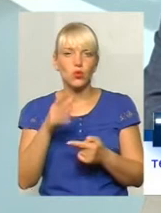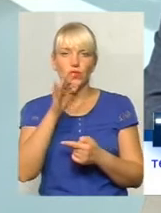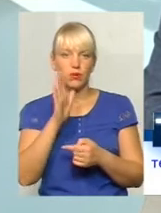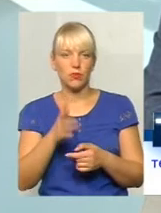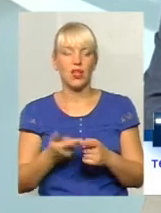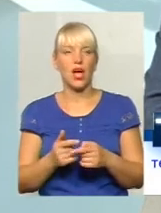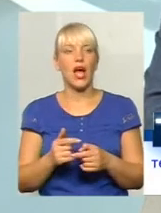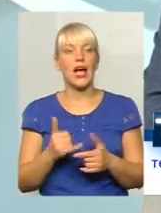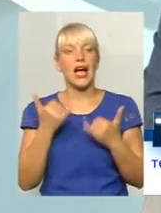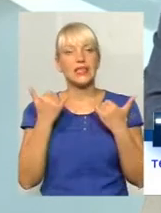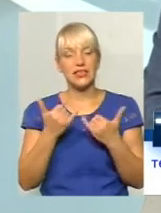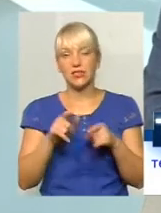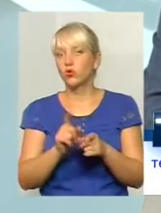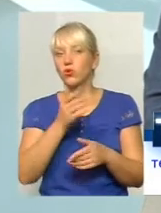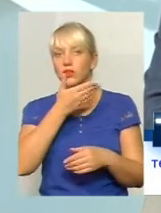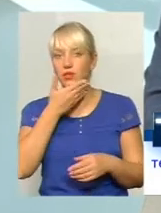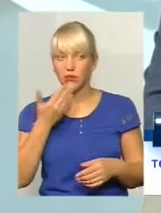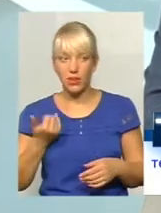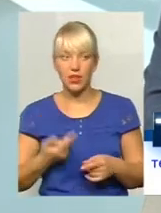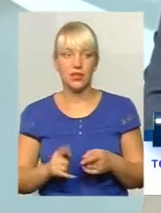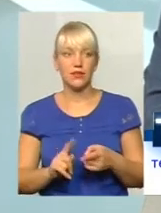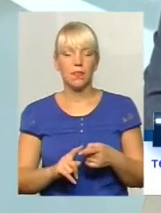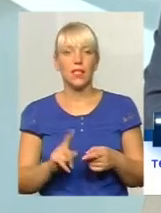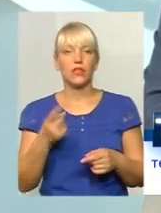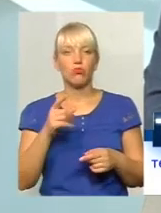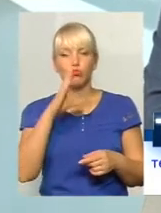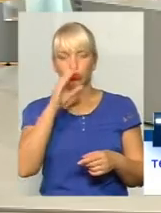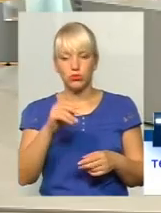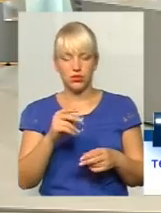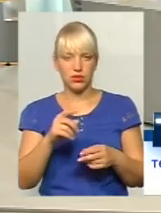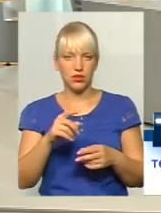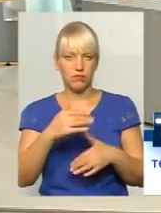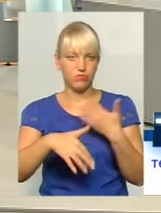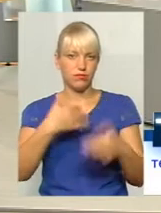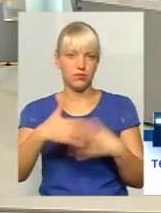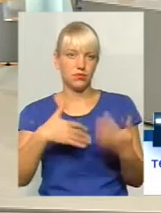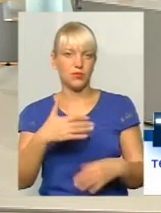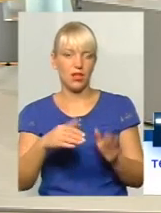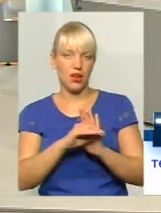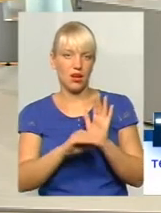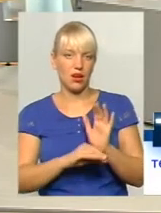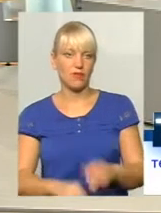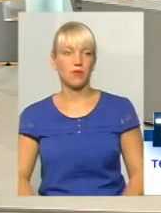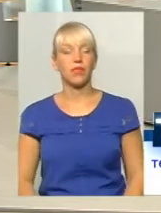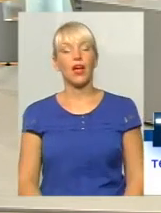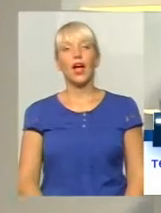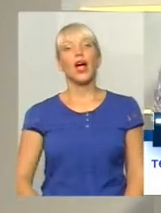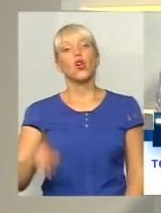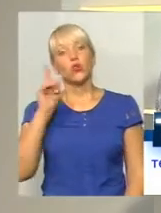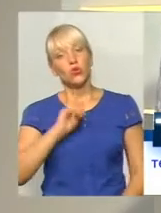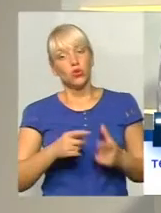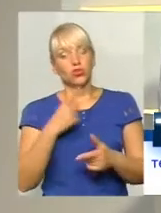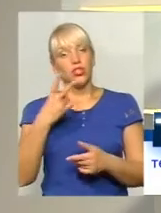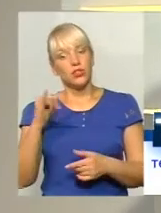маршрутного таксі, він перебуває цей графік. Зручніше чи ні, це вже покаже сама практика на Турі. В нас ще один